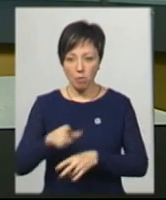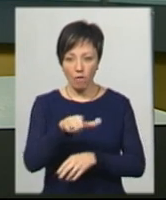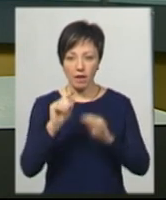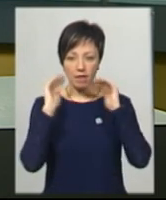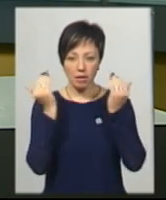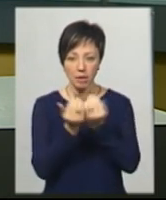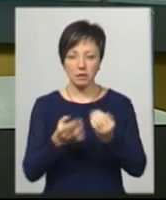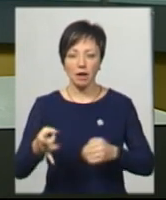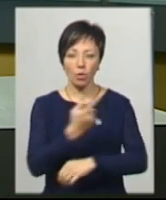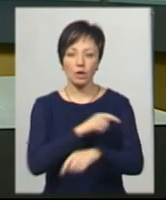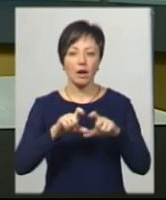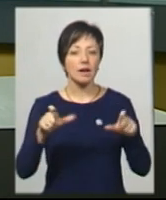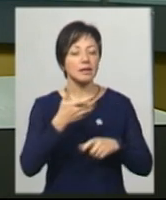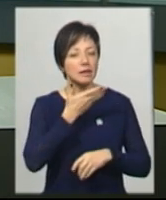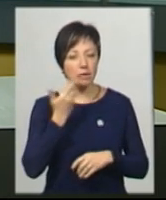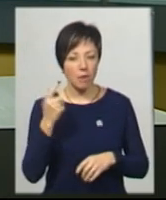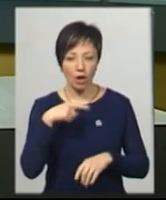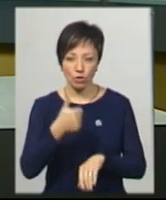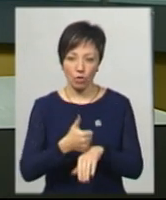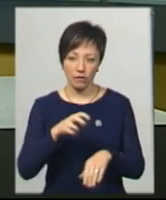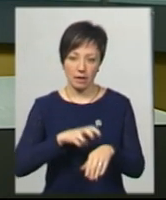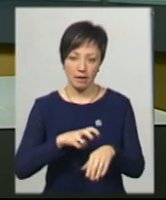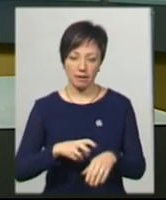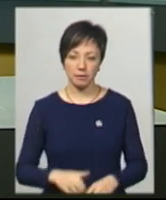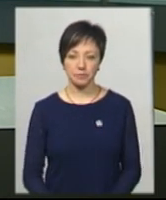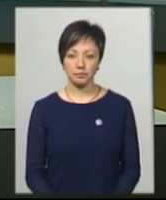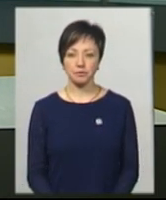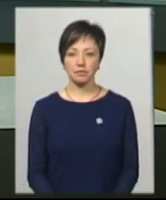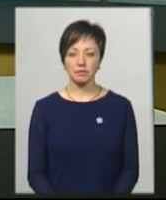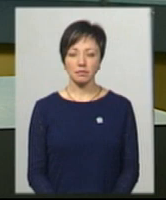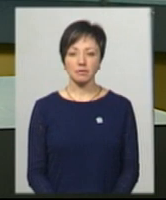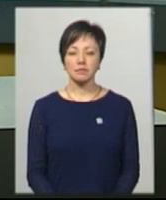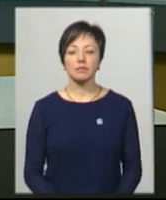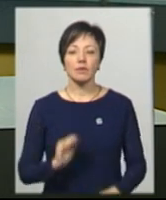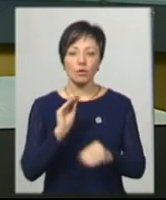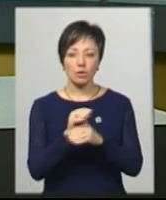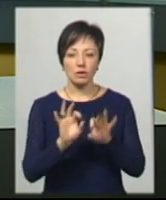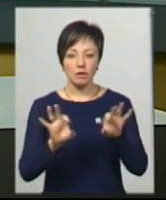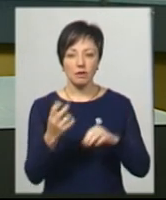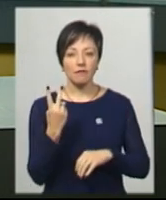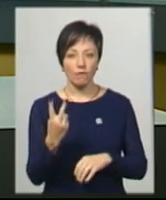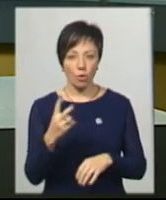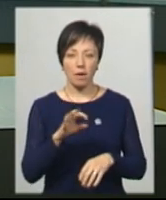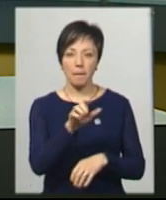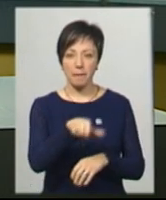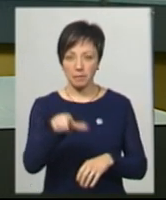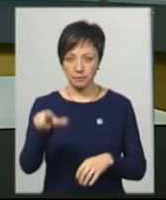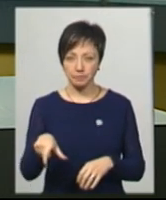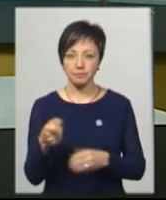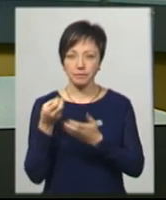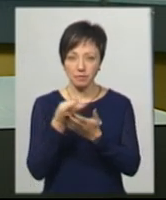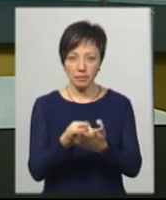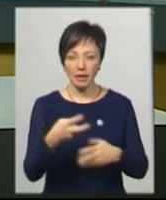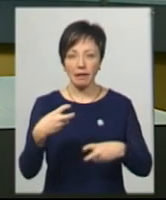реанімації районної лікарні, немає, каже головний лікар медичної установи Віталій Шевчук. Додає, ще двоє пацієнтів перебувають у